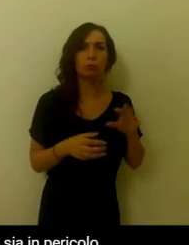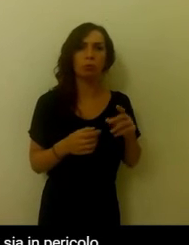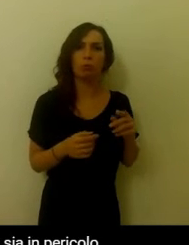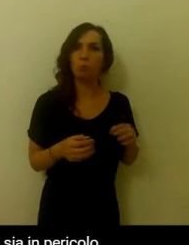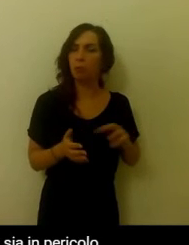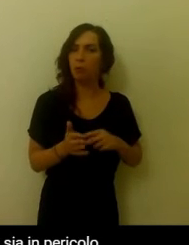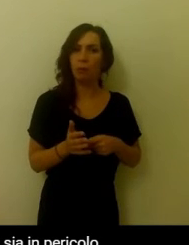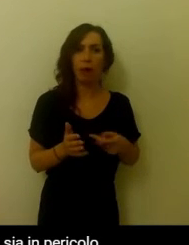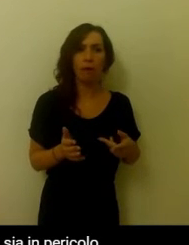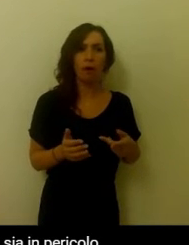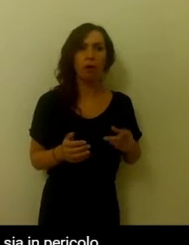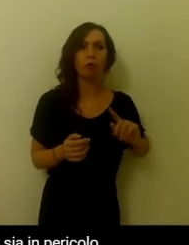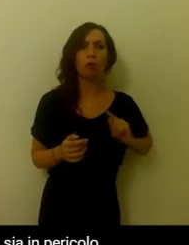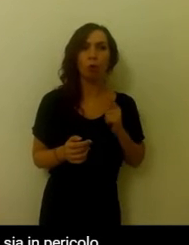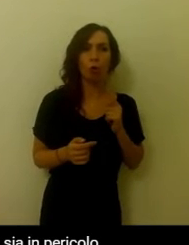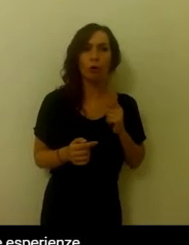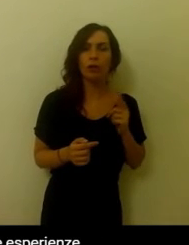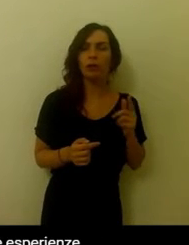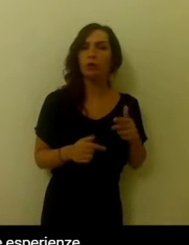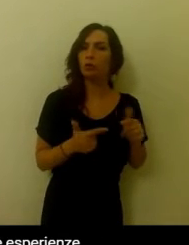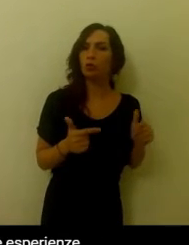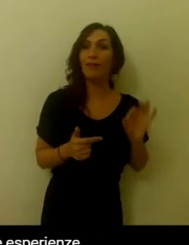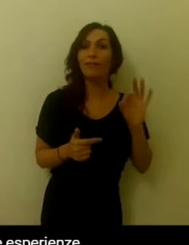sentirà male se il cervello non pensa che non sia in pericolo.